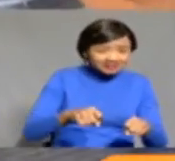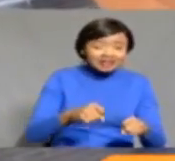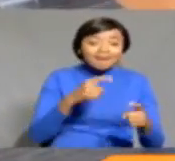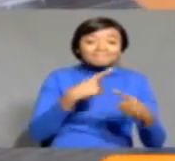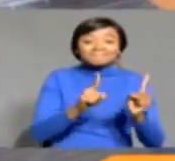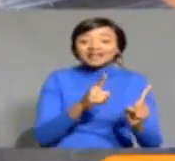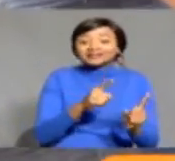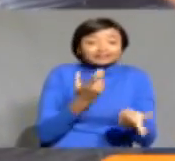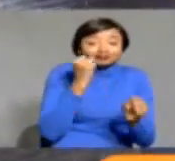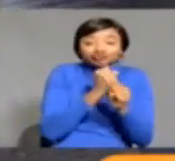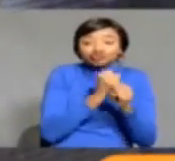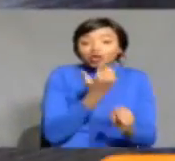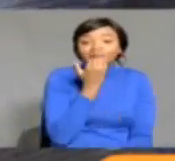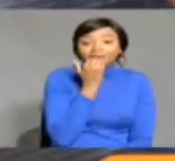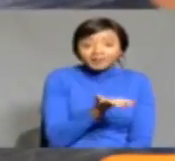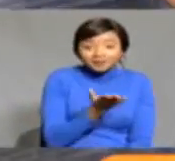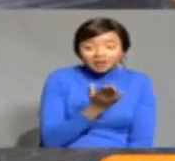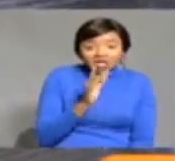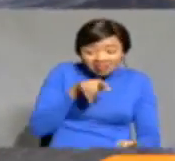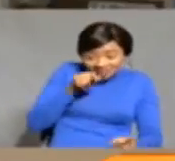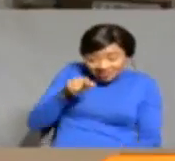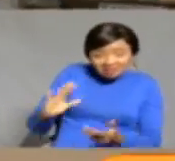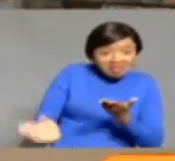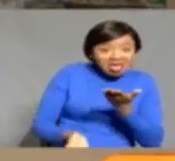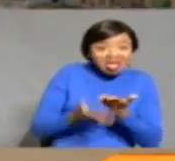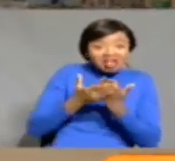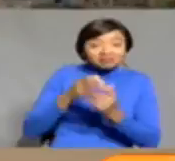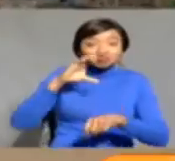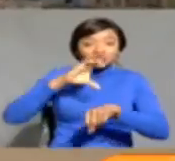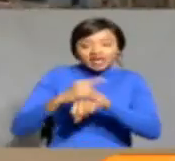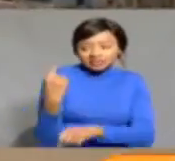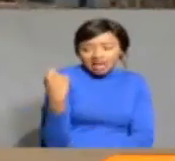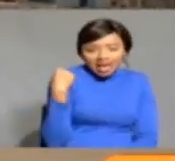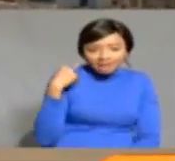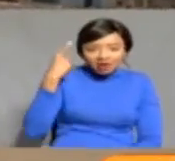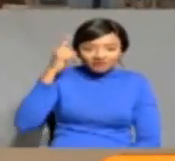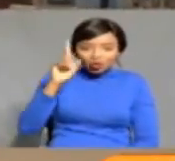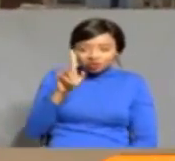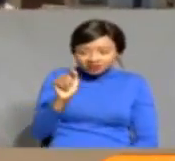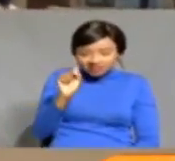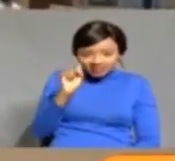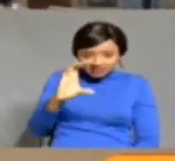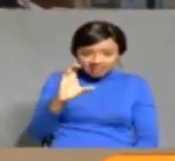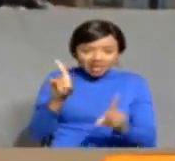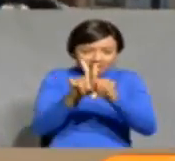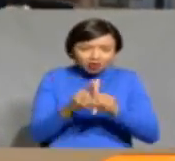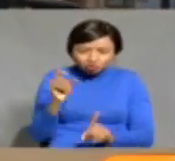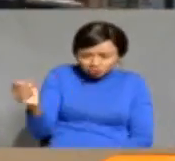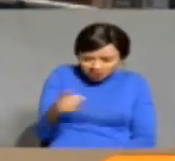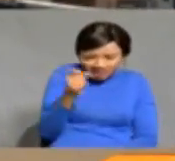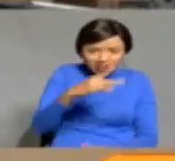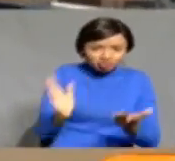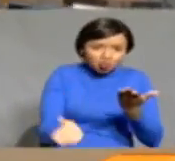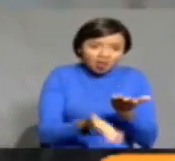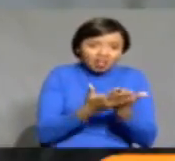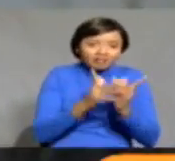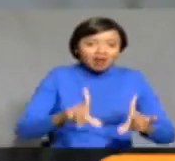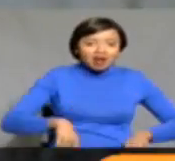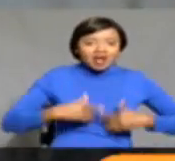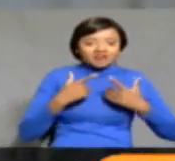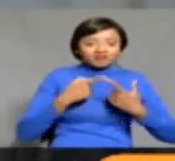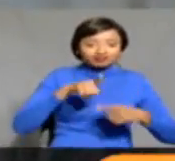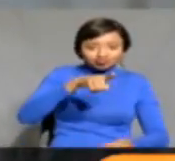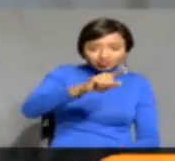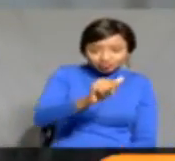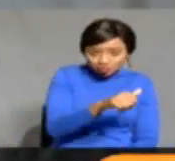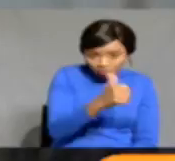njia za mkato iliangalau kujipatia ajira ya TSE na kipato cha kwawezesha kukimu maitaji yao ya kila siku. I thought